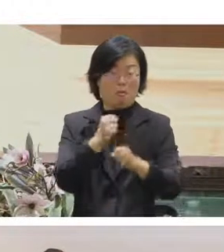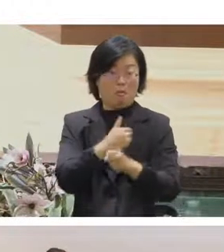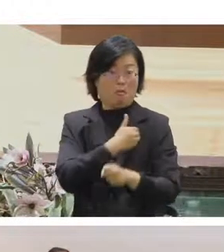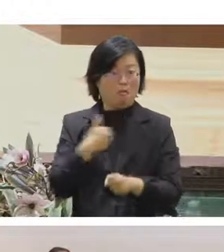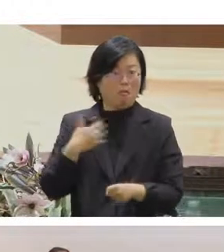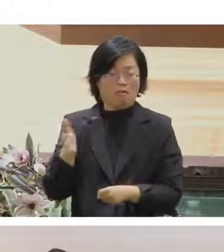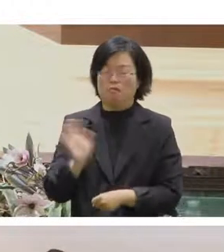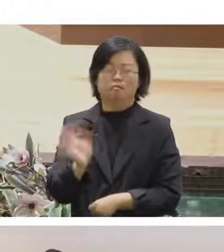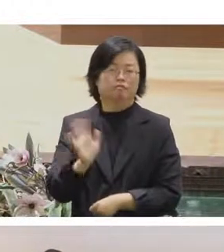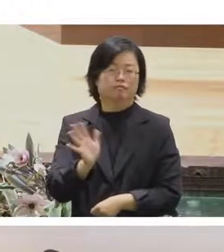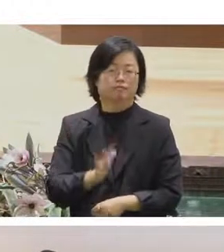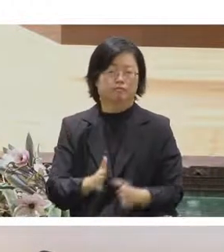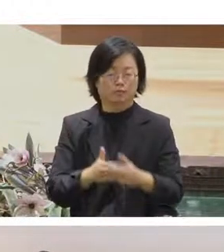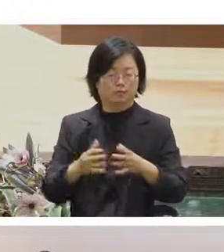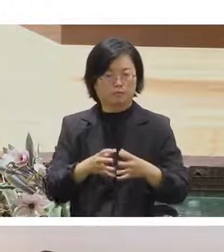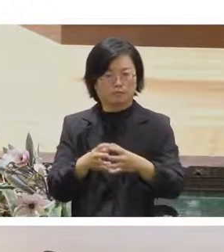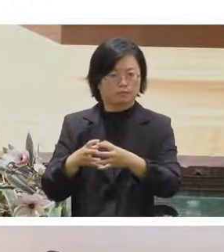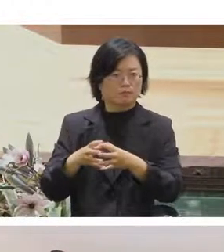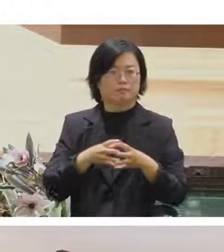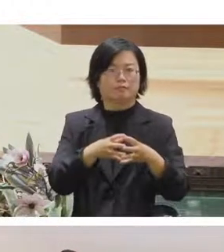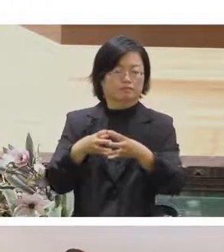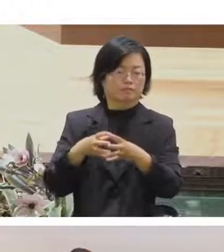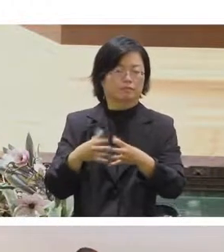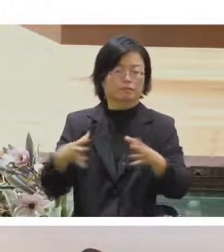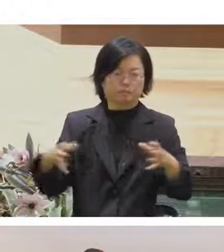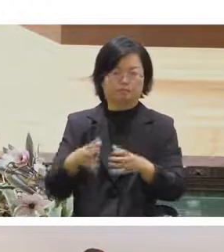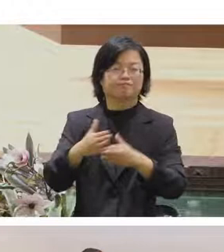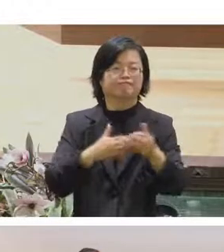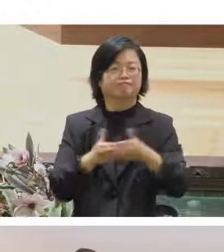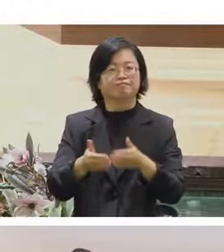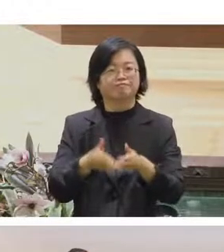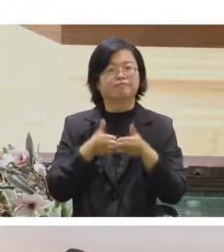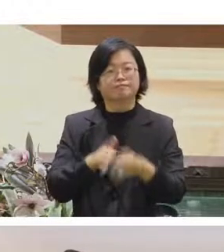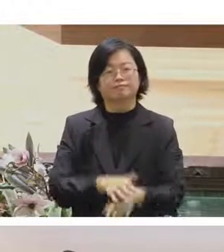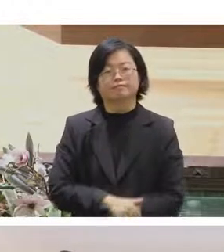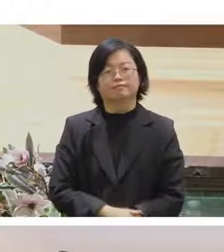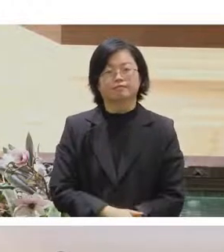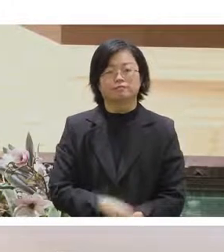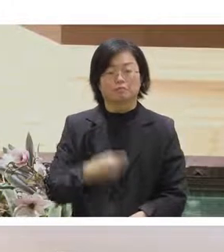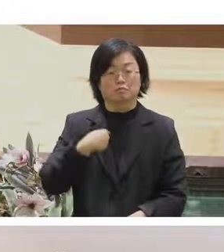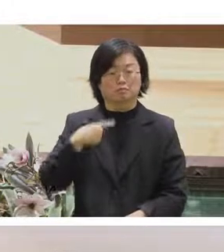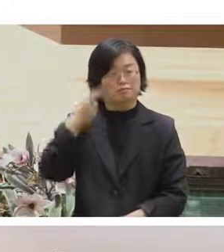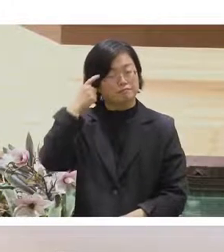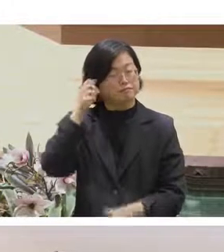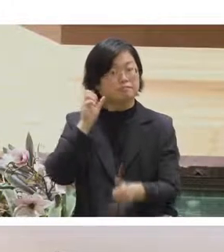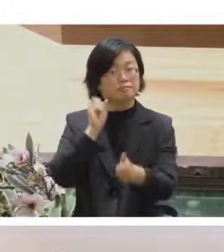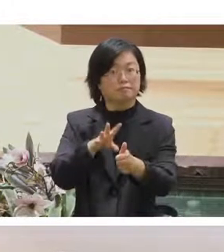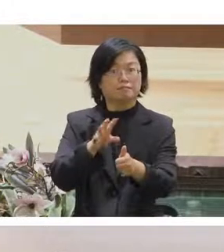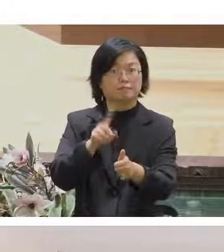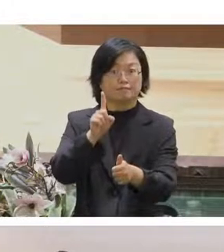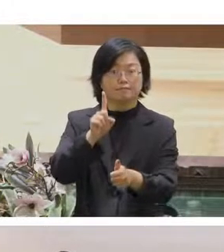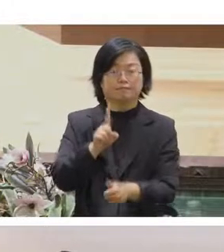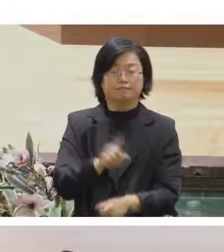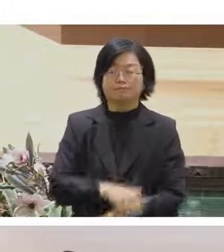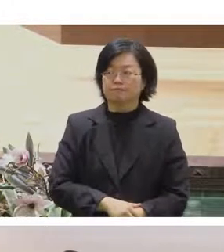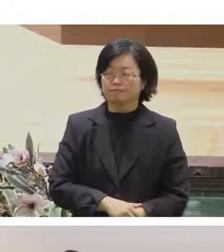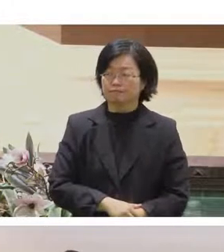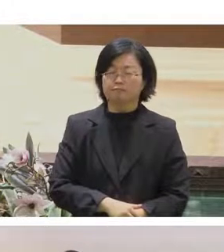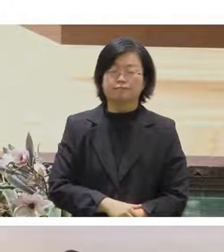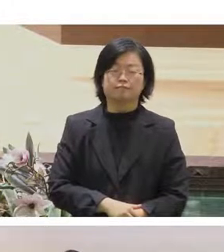人的一起然後Ronnie然後我們整個Joseon Online的團隊的幫助了那其中我想要特別提一個很有趣的工作就是主持人